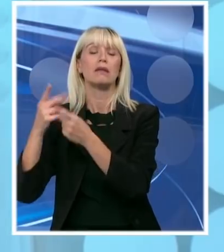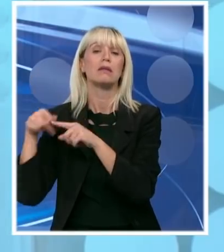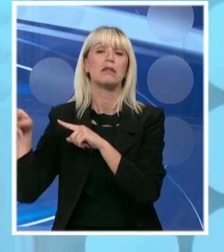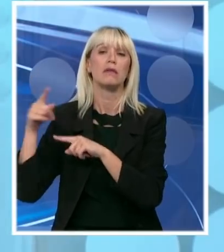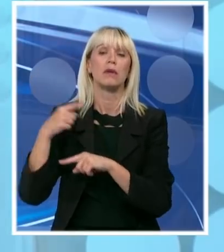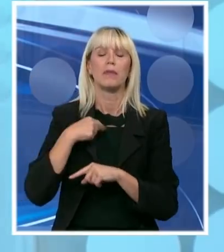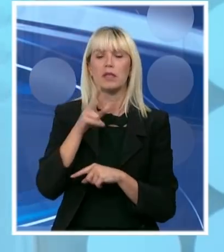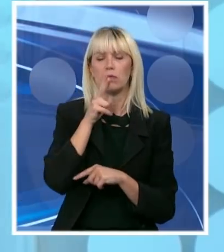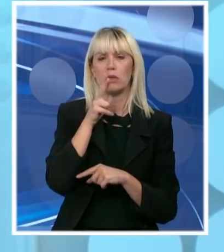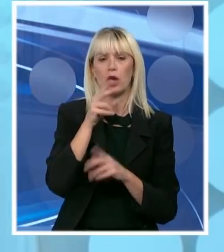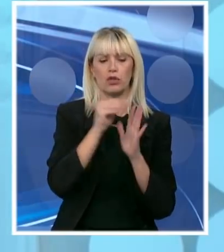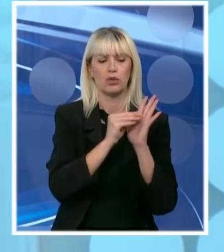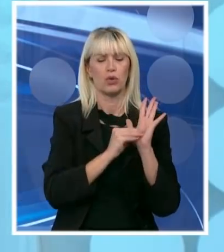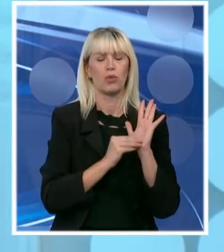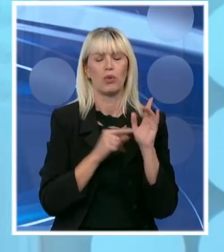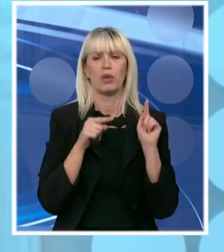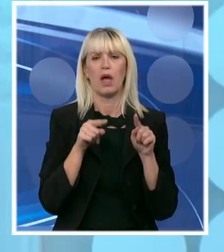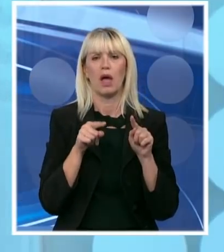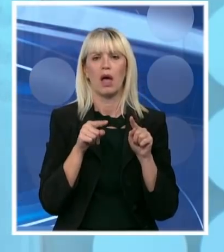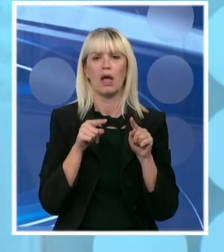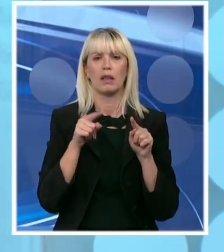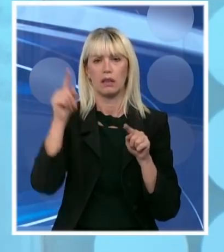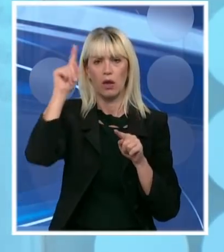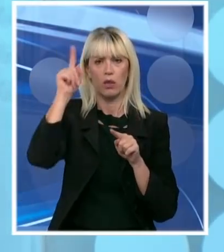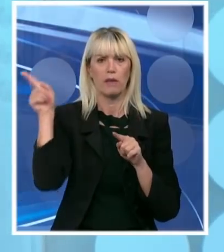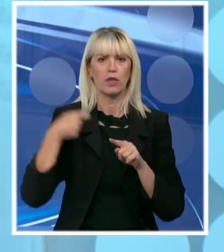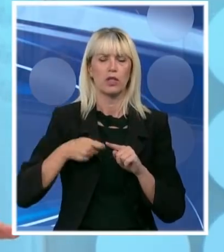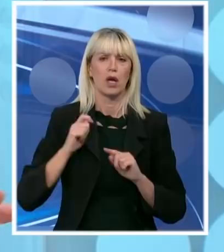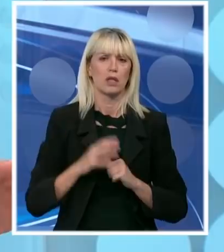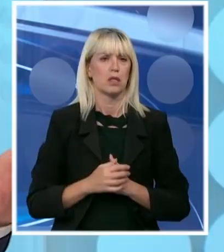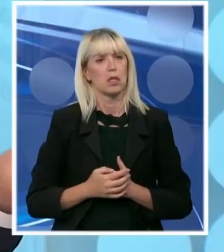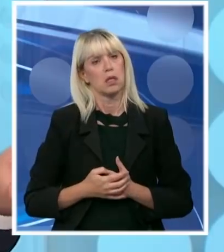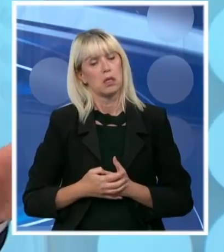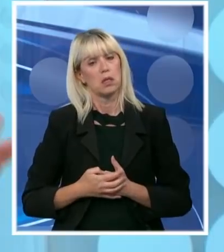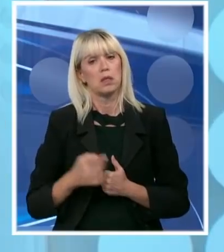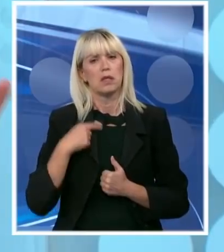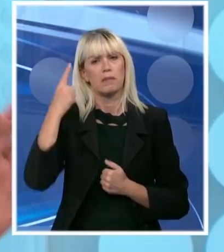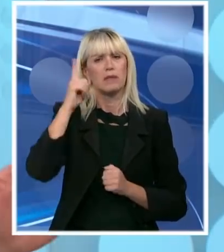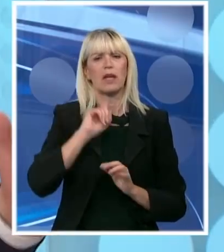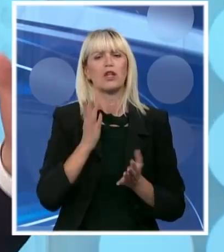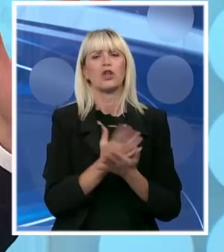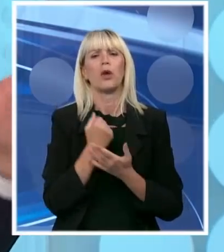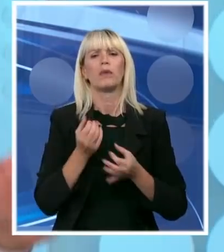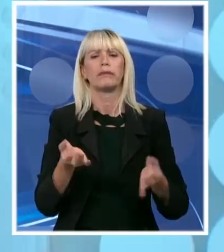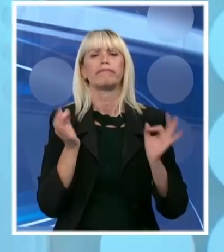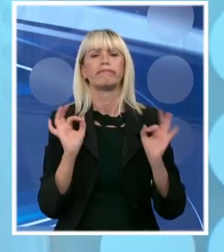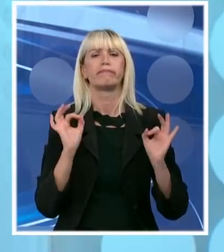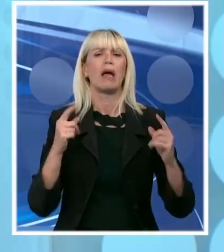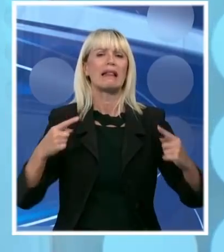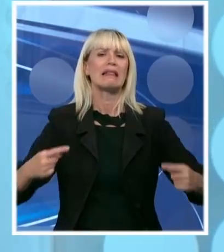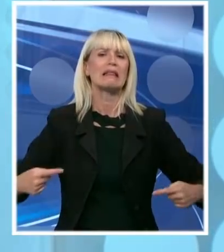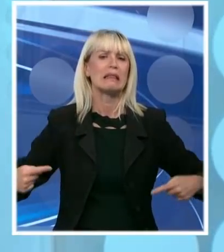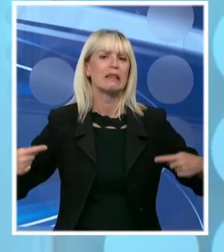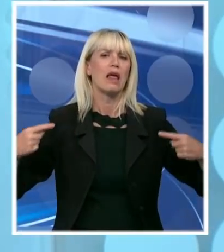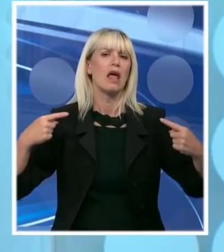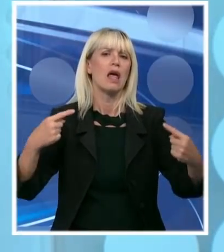podatke kada sam vidio te vesti na Sputniku. Ne mislim da će dobijati tenkove Leopard. Ne isključujemo, ali ne mislim.